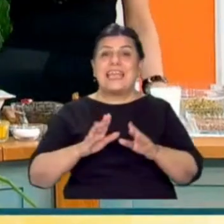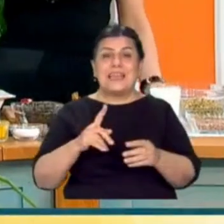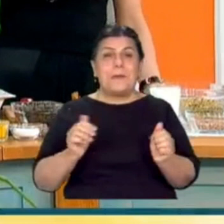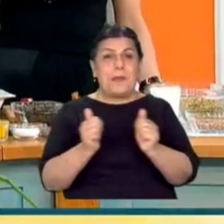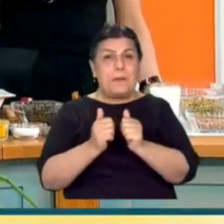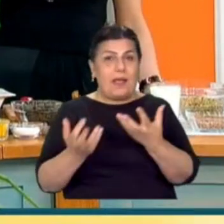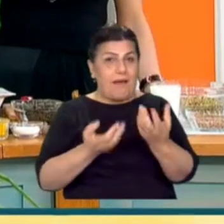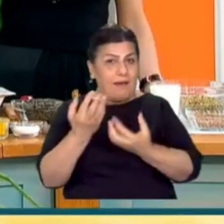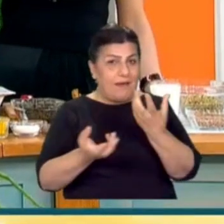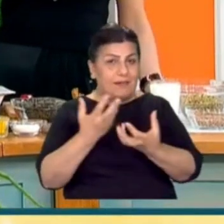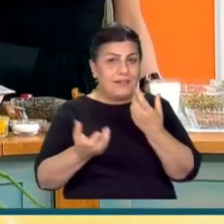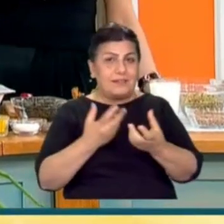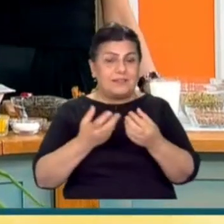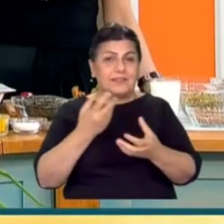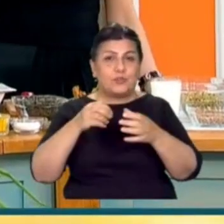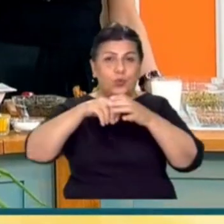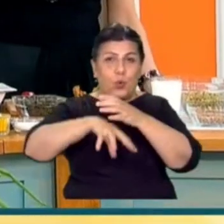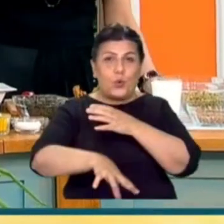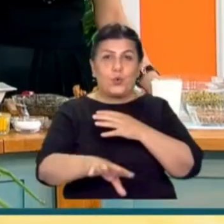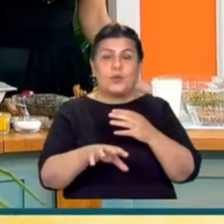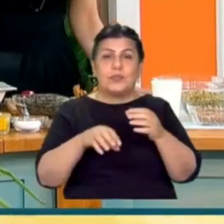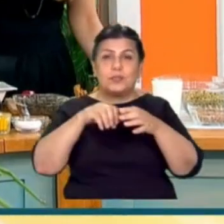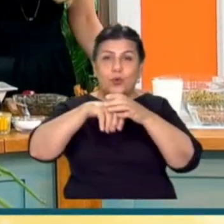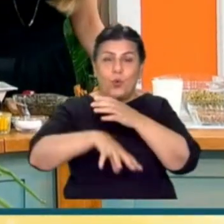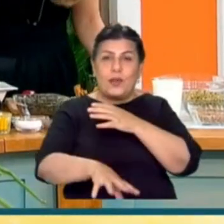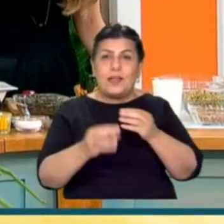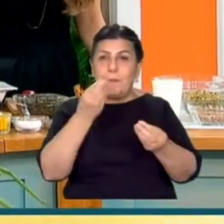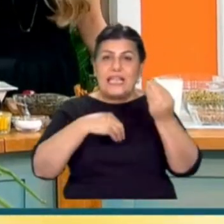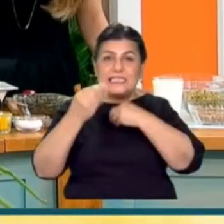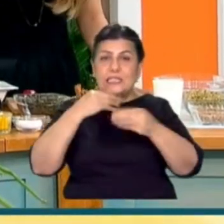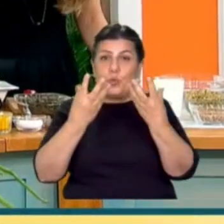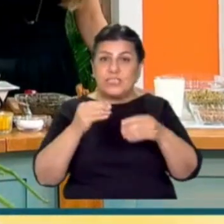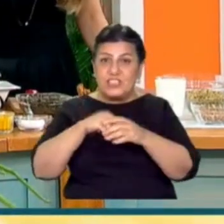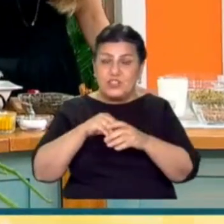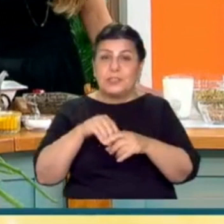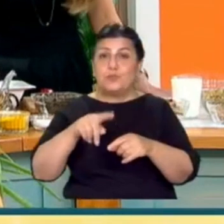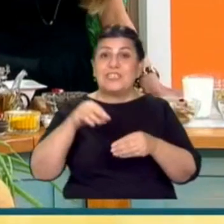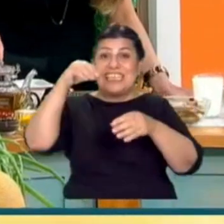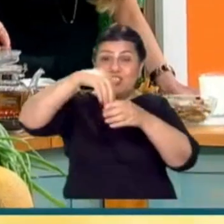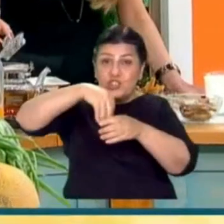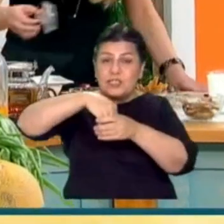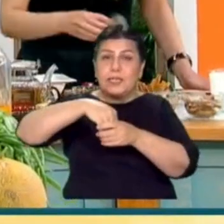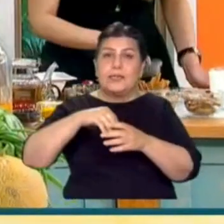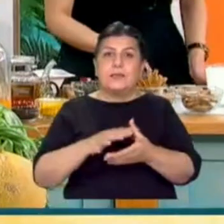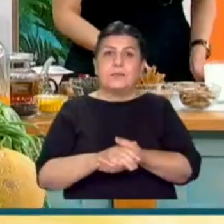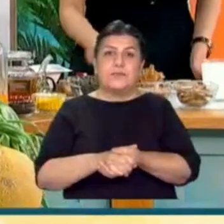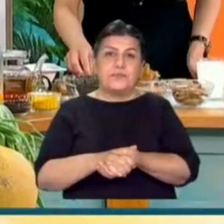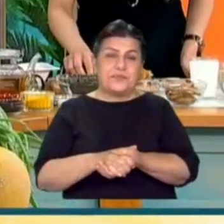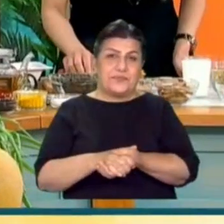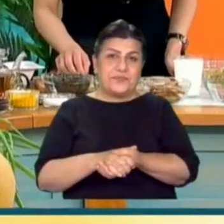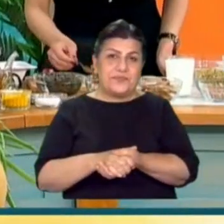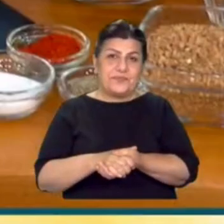kaynadık. Tamam. Kök sebze, pardon, kök besinleri olduğu için. Peki. Bunun içerisine...